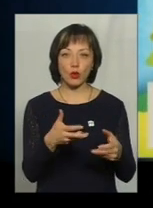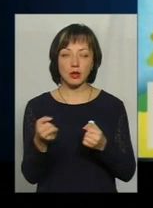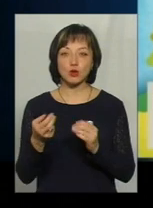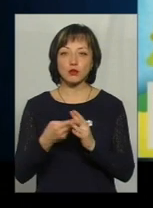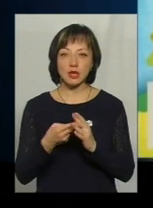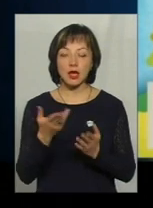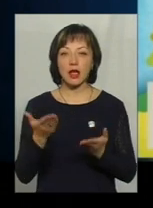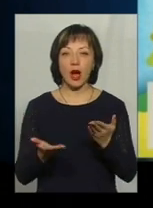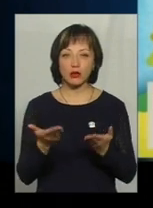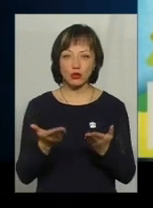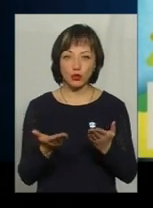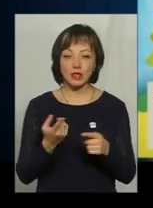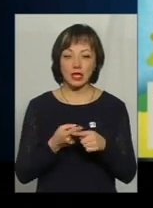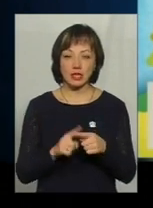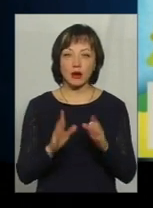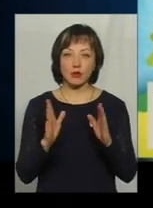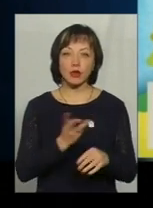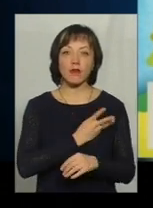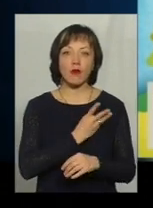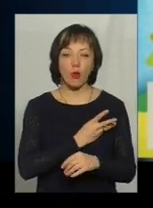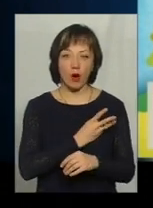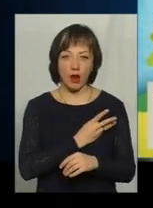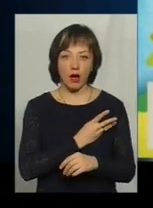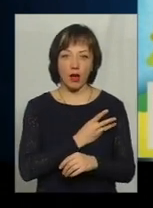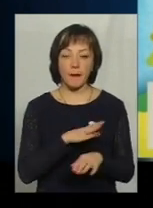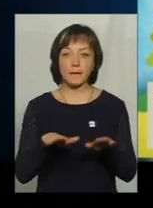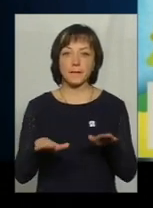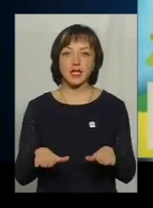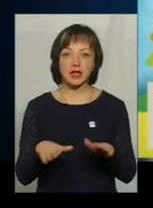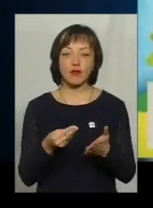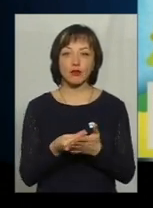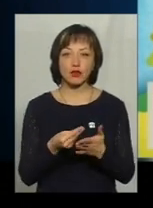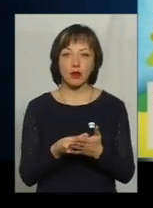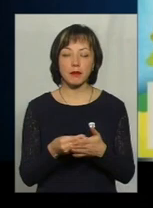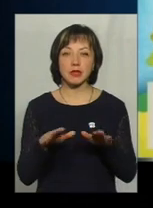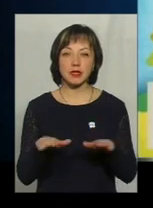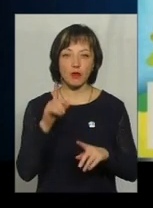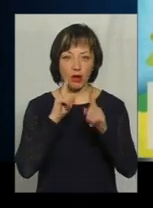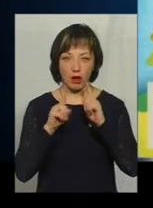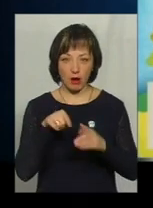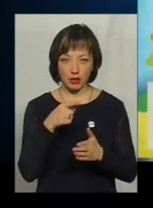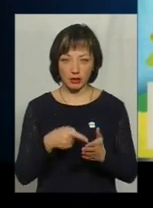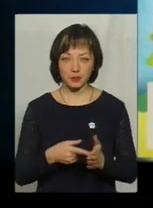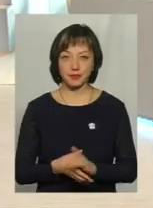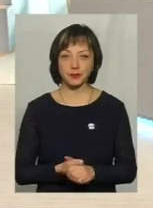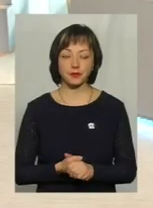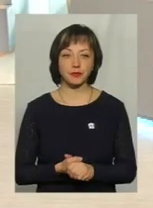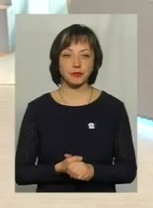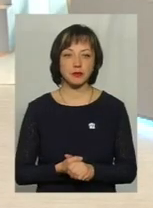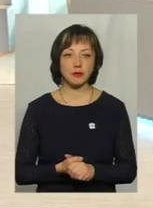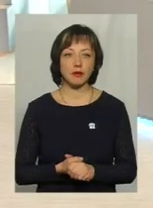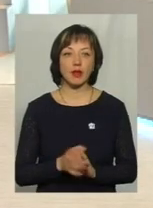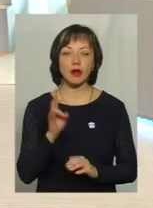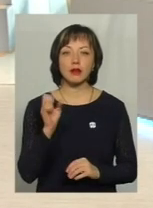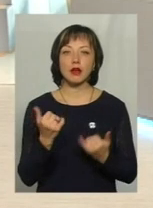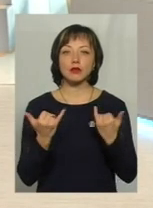субсидію, якщо на це буде воля місцевого бюджету, місцевої ради, органи місцевого самоврядування. На